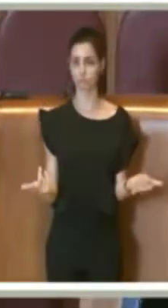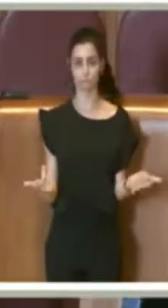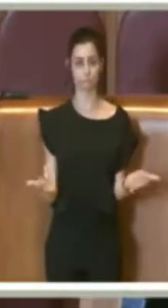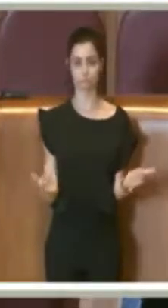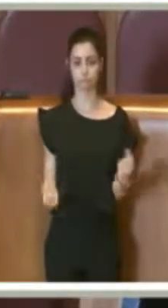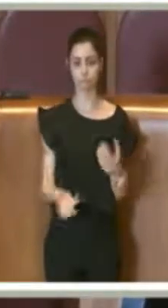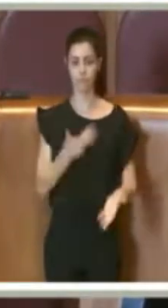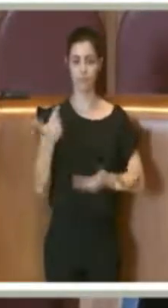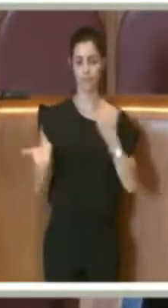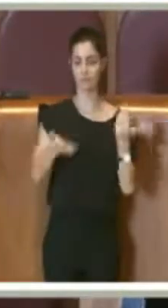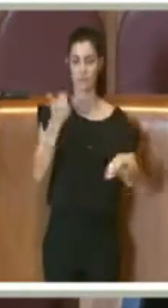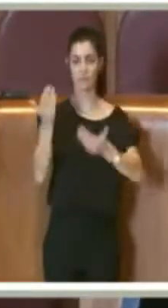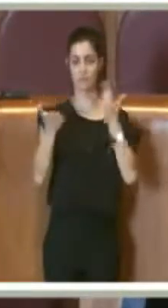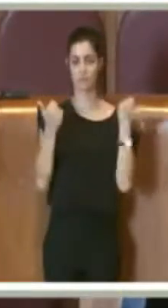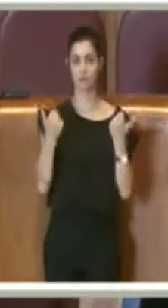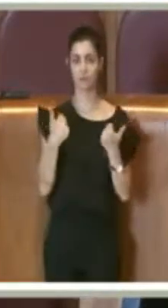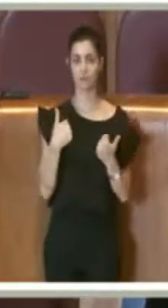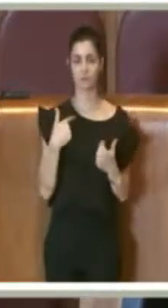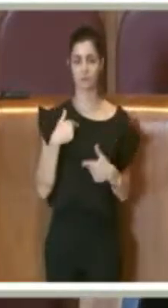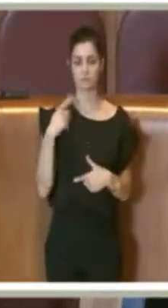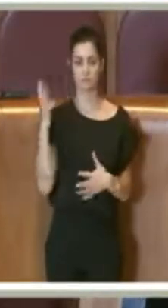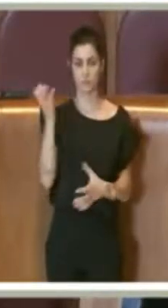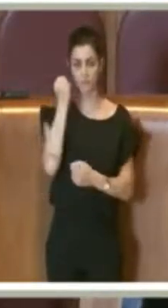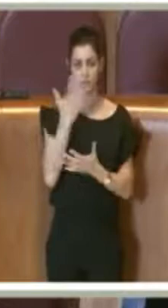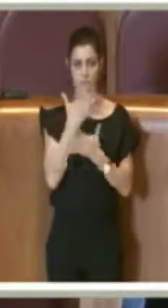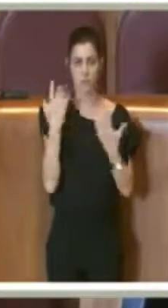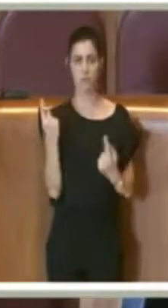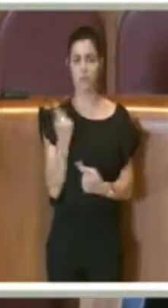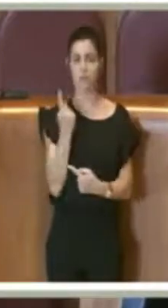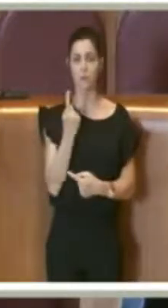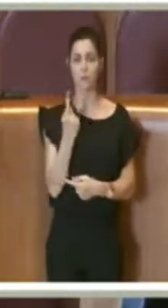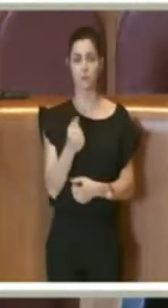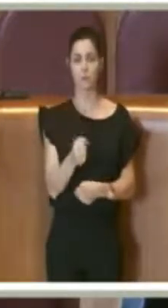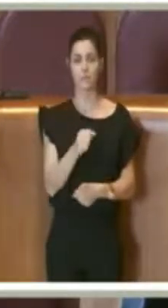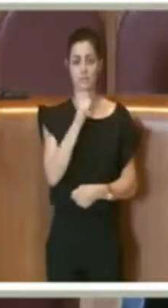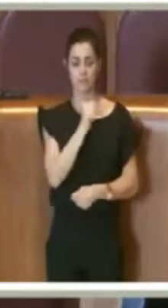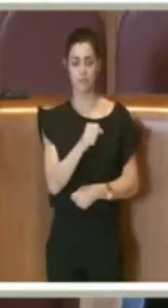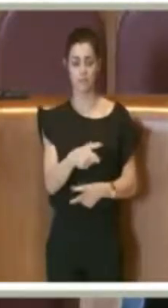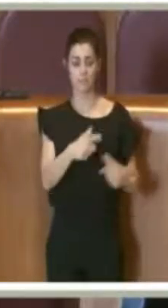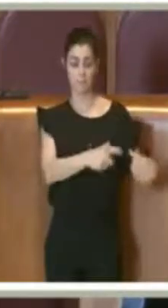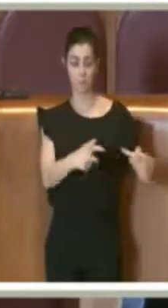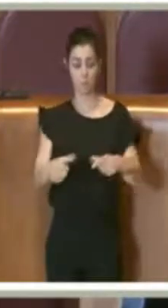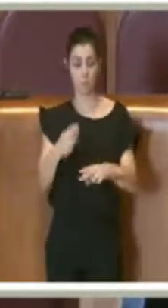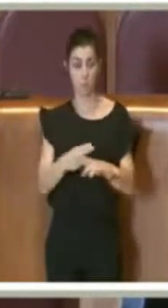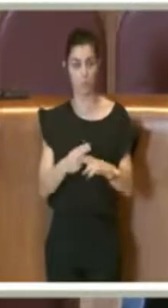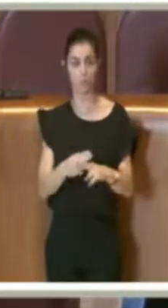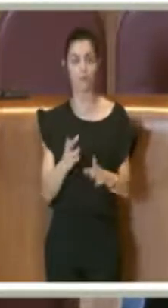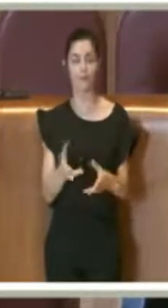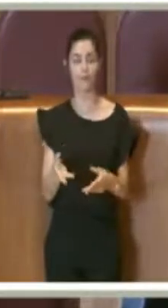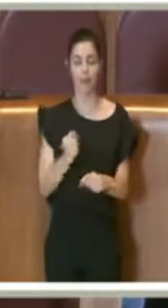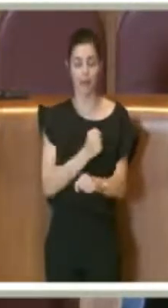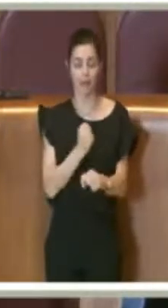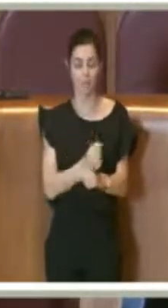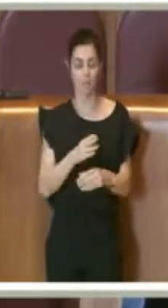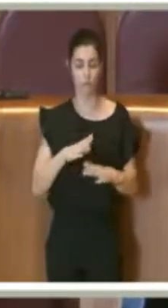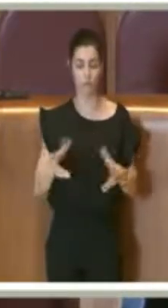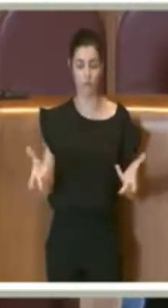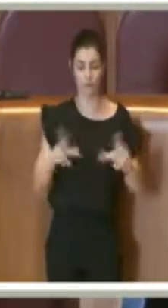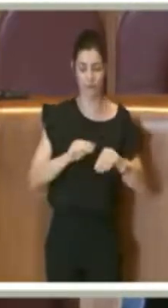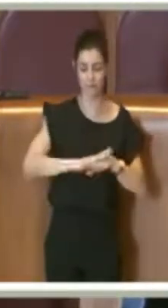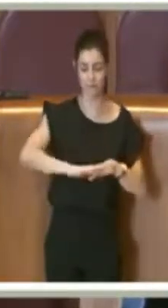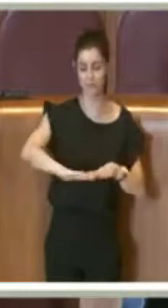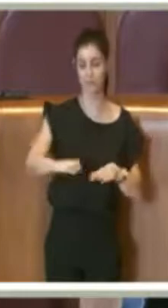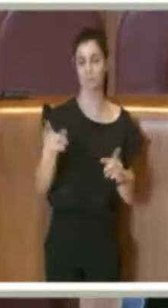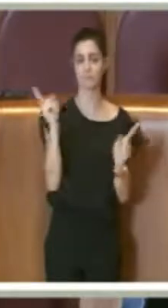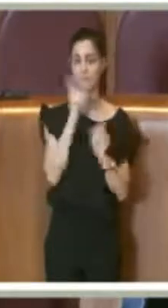notato quando noi ci siamo insediate che una delle cause principali delle buche di Roma era proprio il cattivo ripristino degli scavi